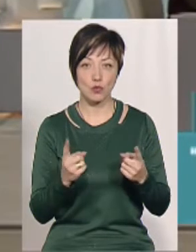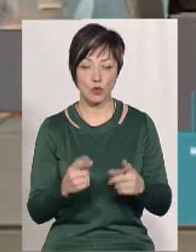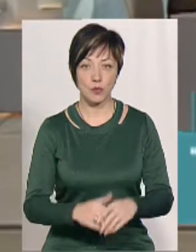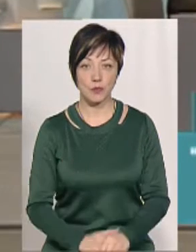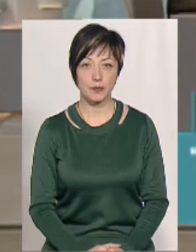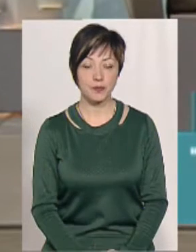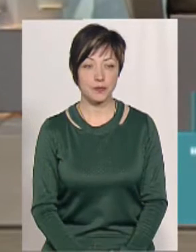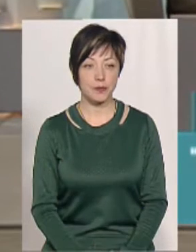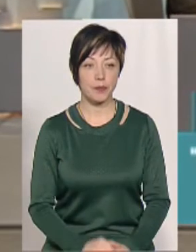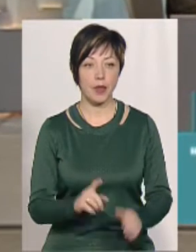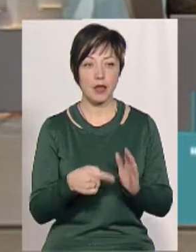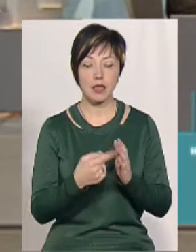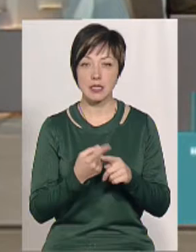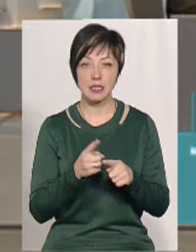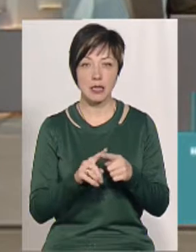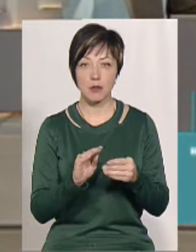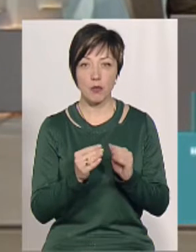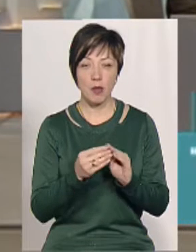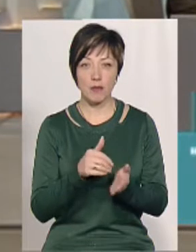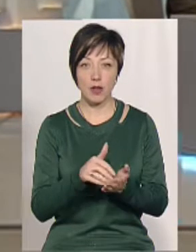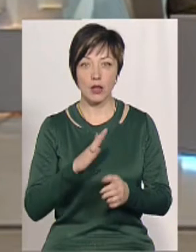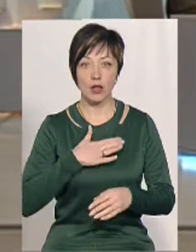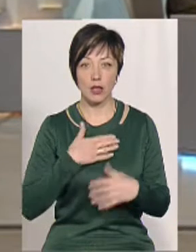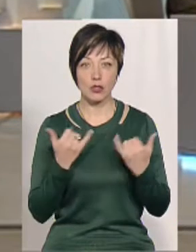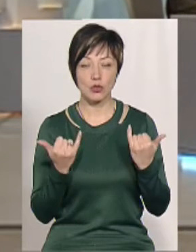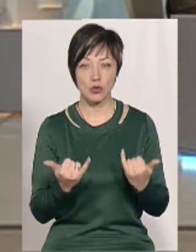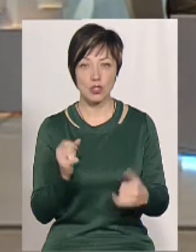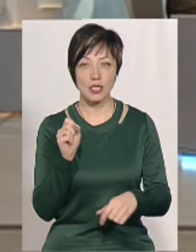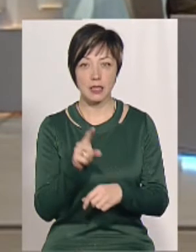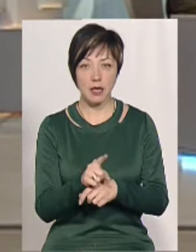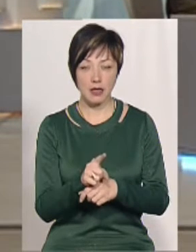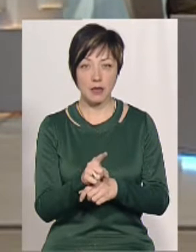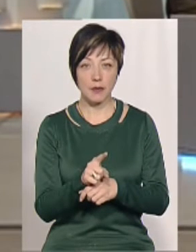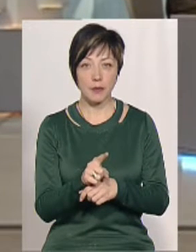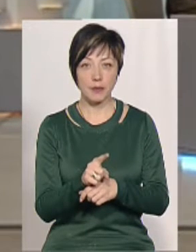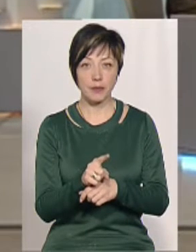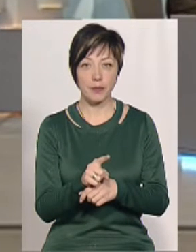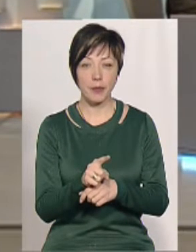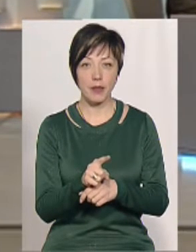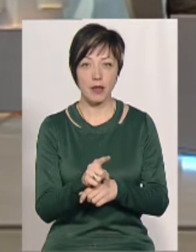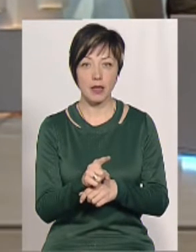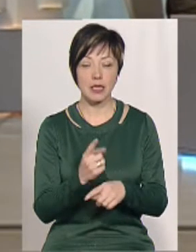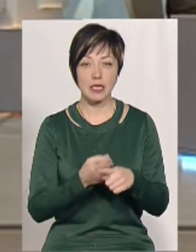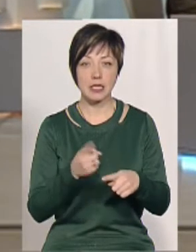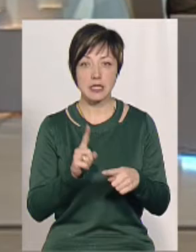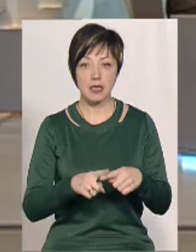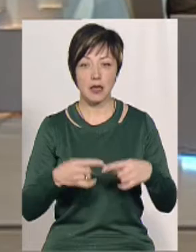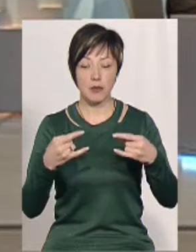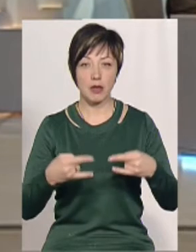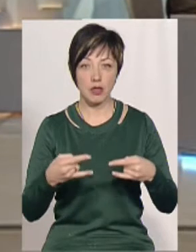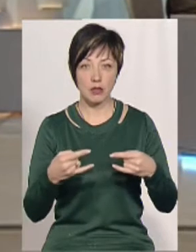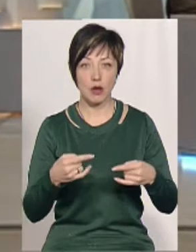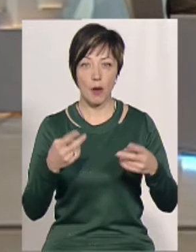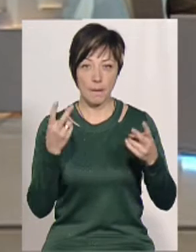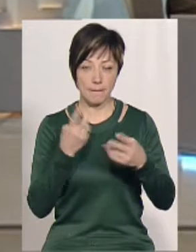Це не проблема, що вони відмовляються. Тобто, наша сьогодні завдання цієї передачі –